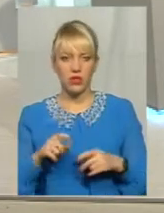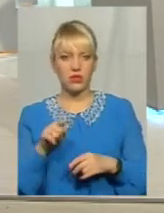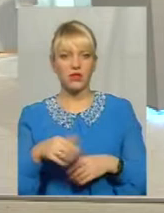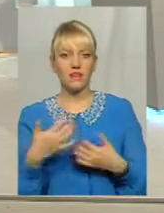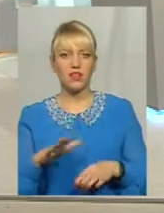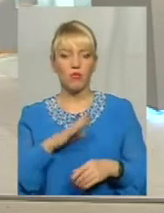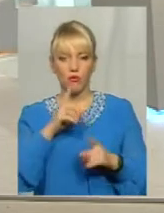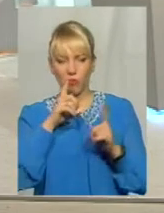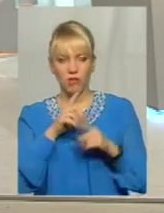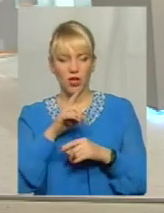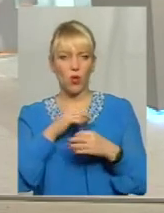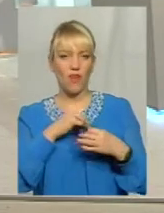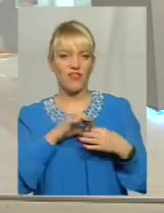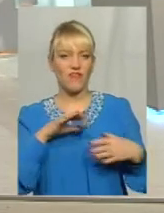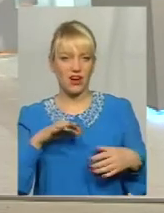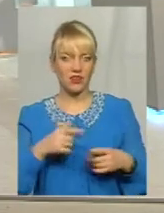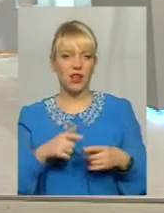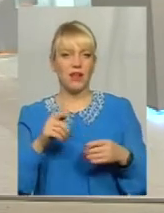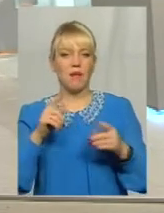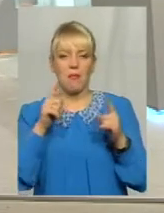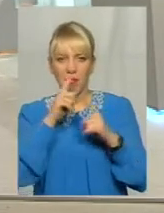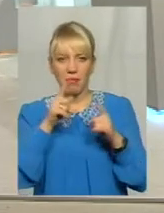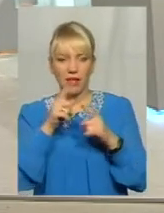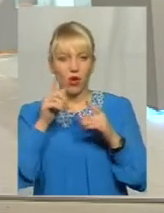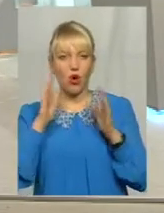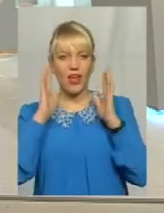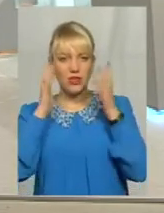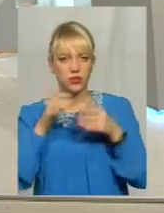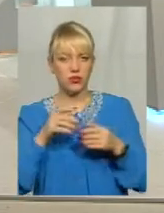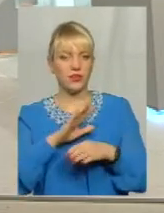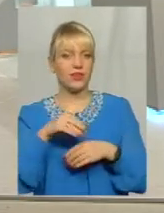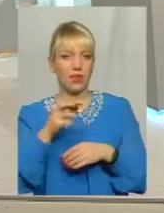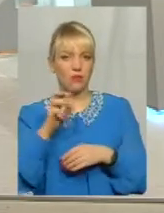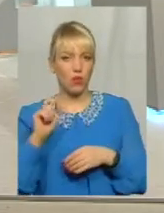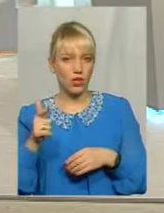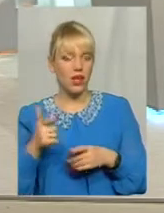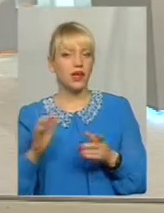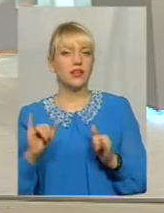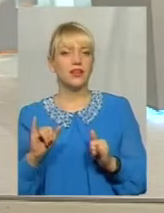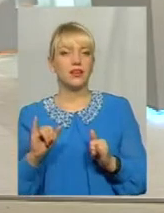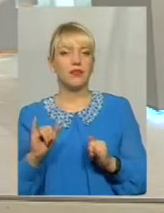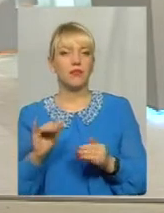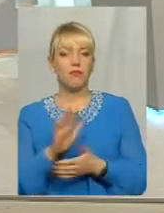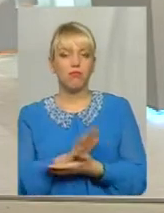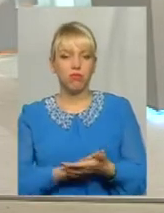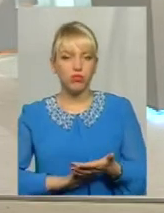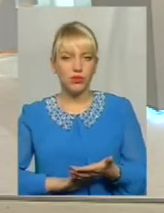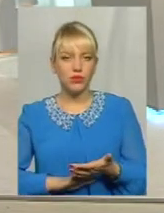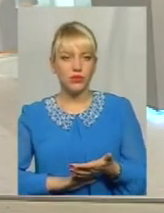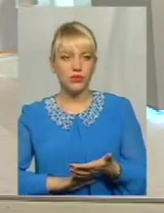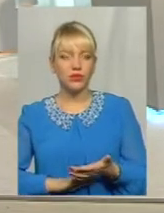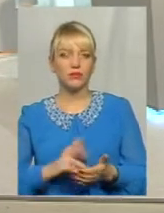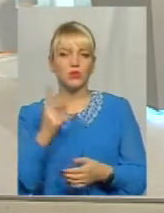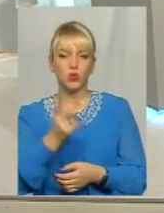мікроінфаркт, там вже був мікроінсульт, не доведе Господь. А потім вже приходить на другий,